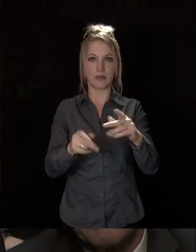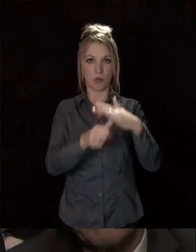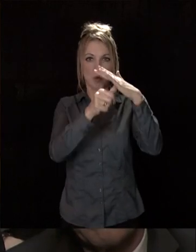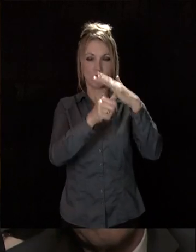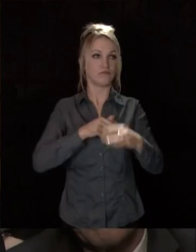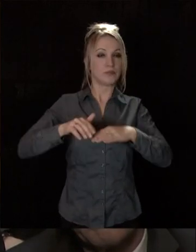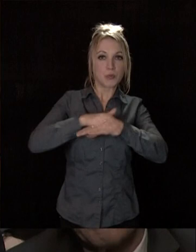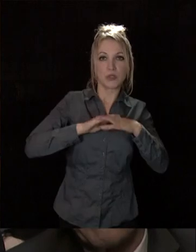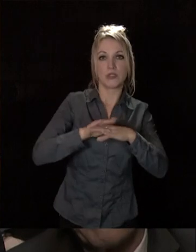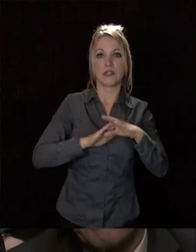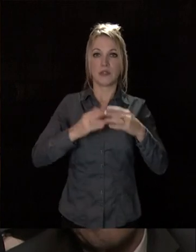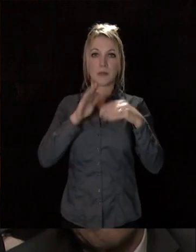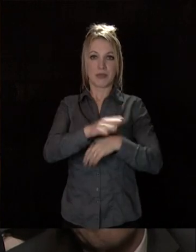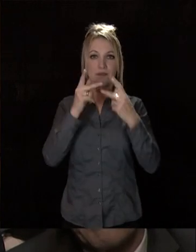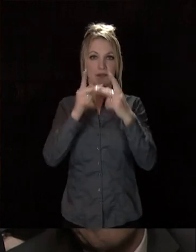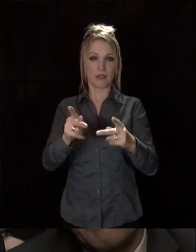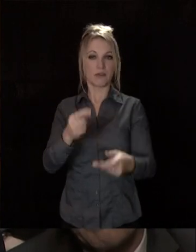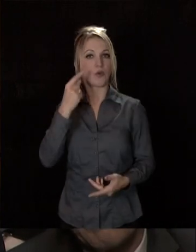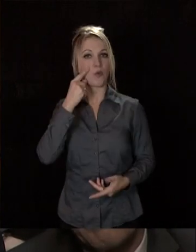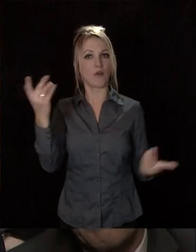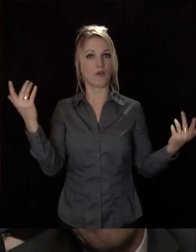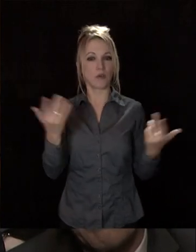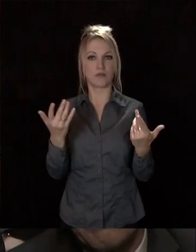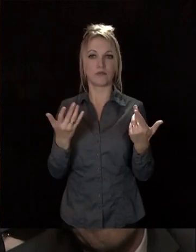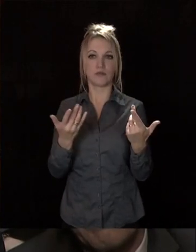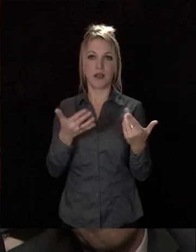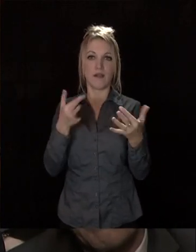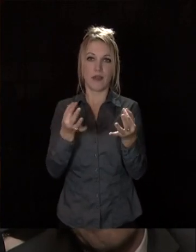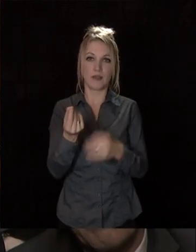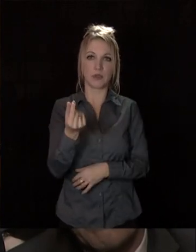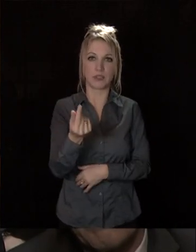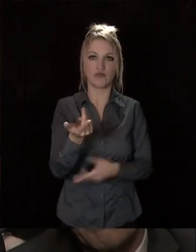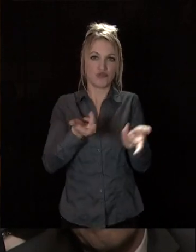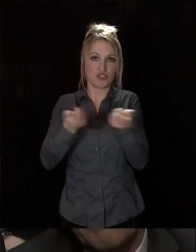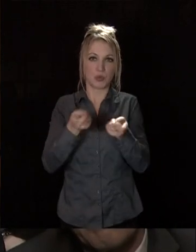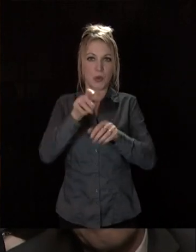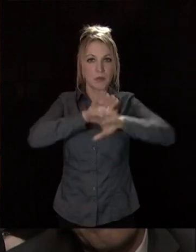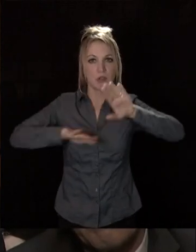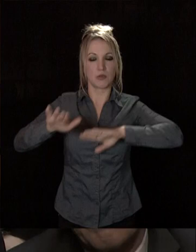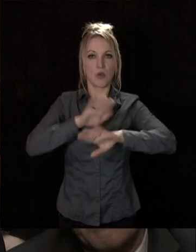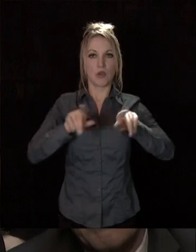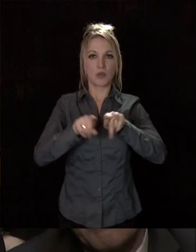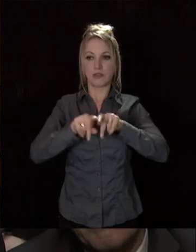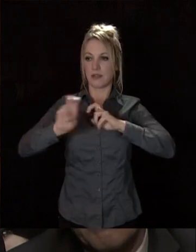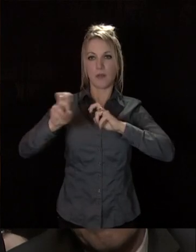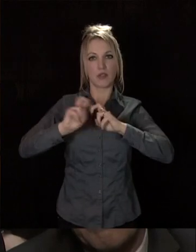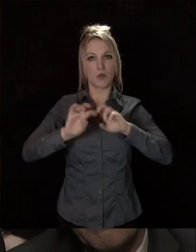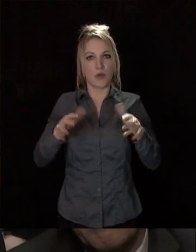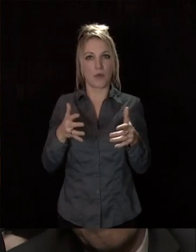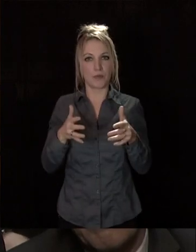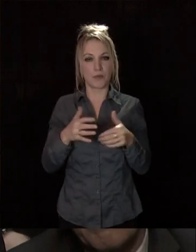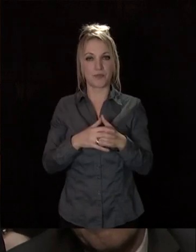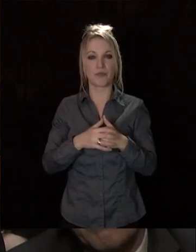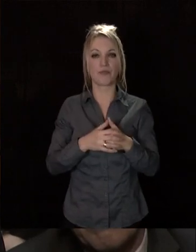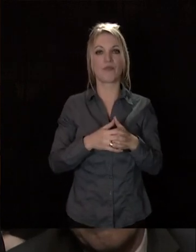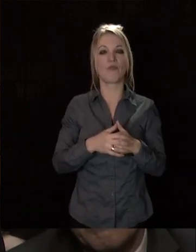politique urbaine qui croit en la maîtrise foncière, à la gestion de l'aménagement et des modes de déplacement, qui est une